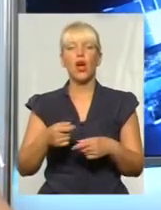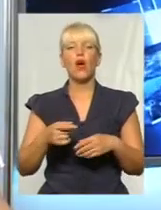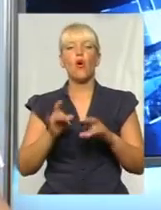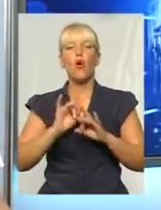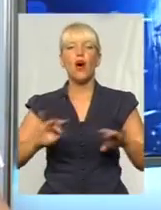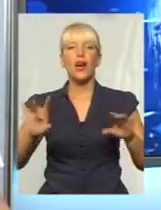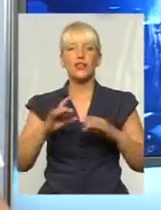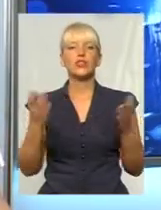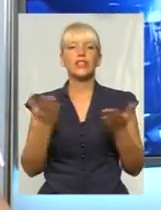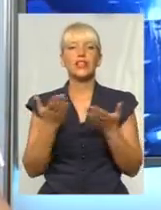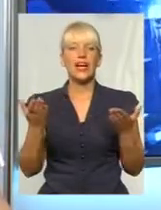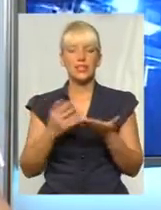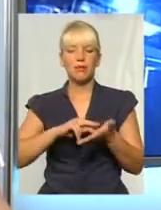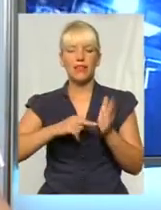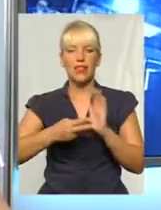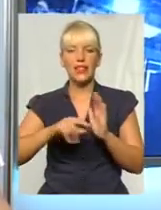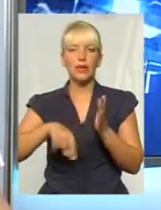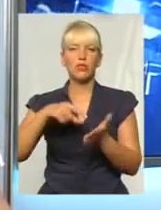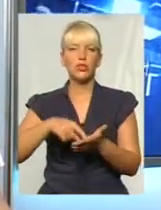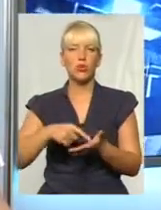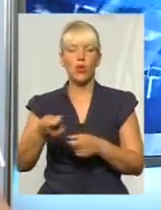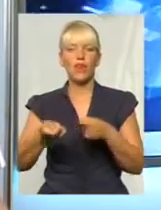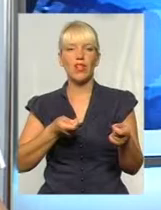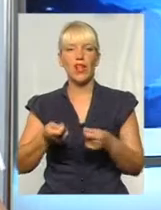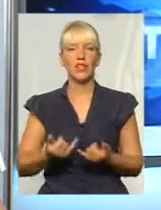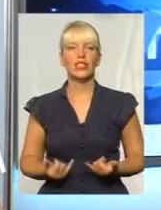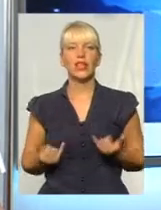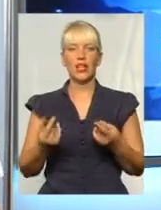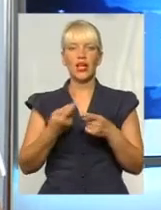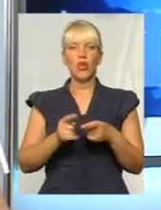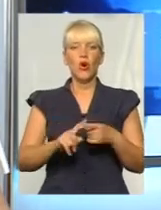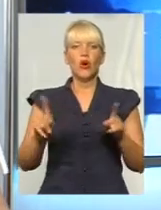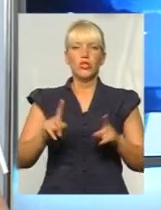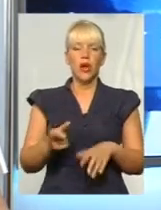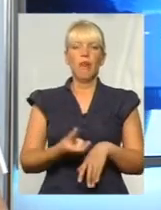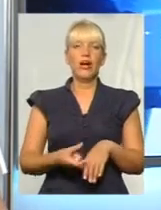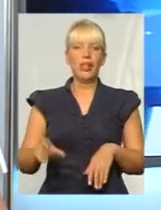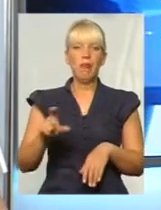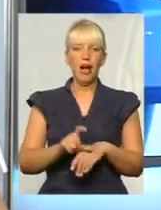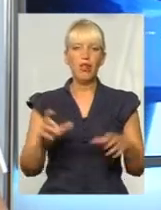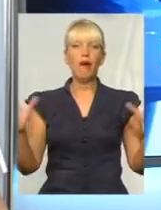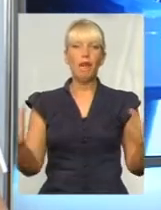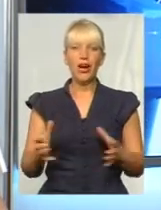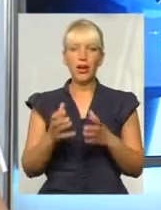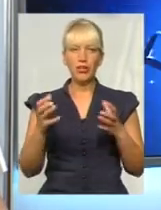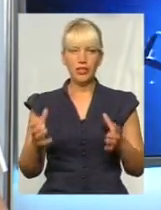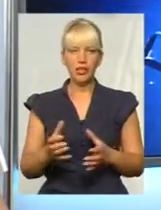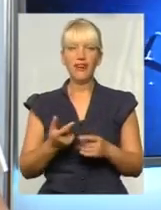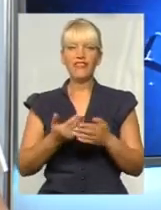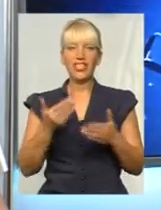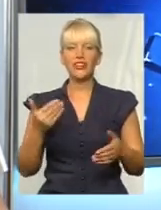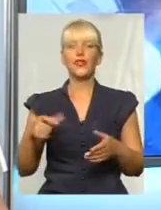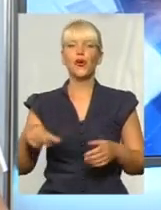які плани міської влади для того, щоб максимально уберегти від